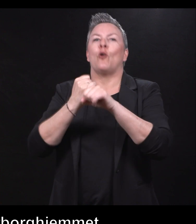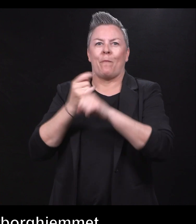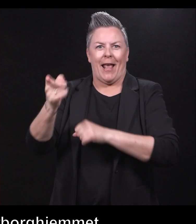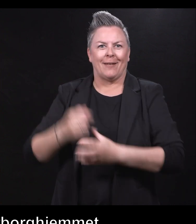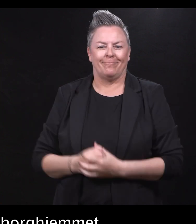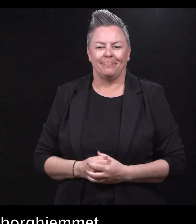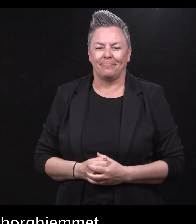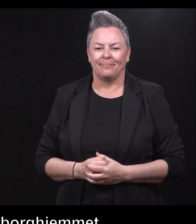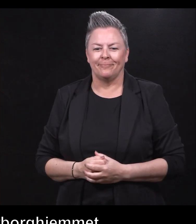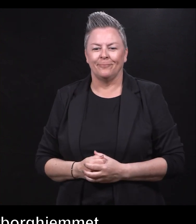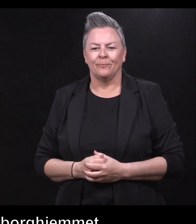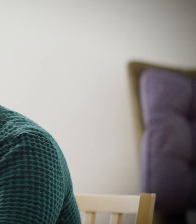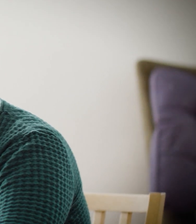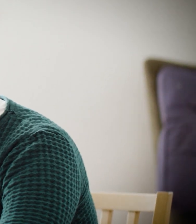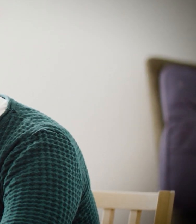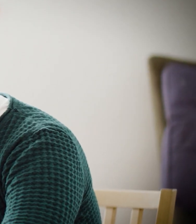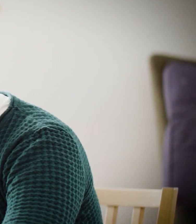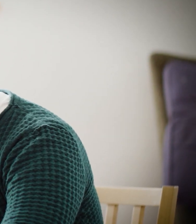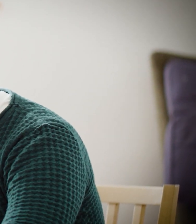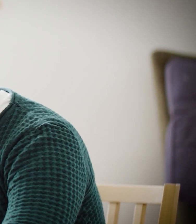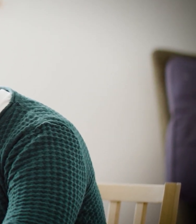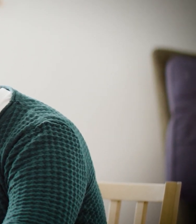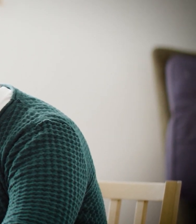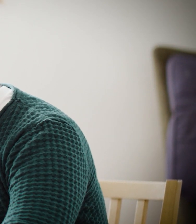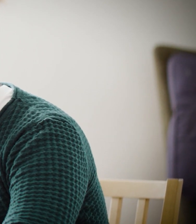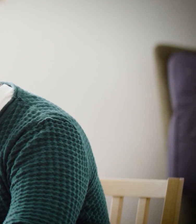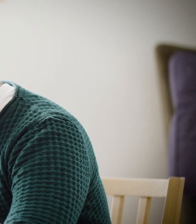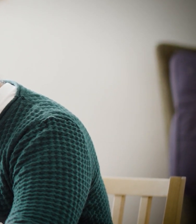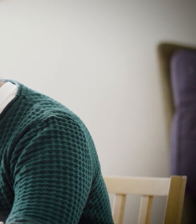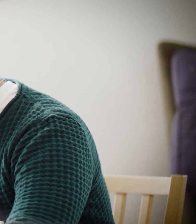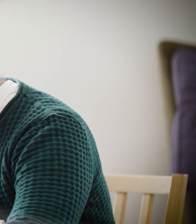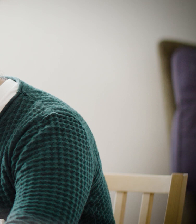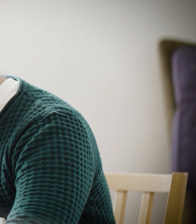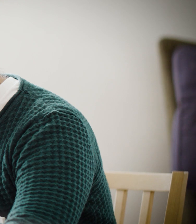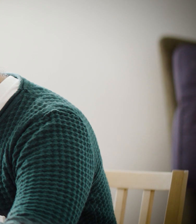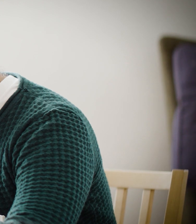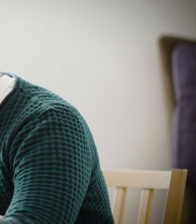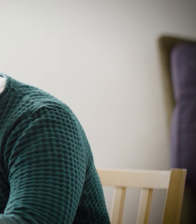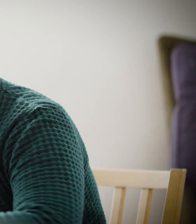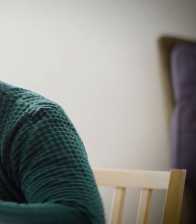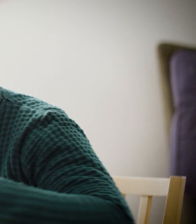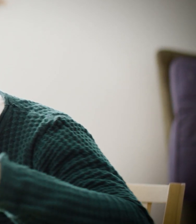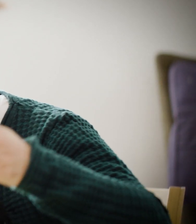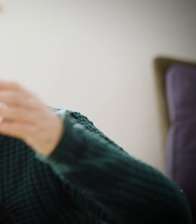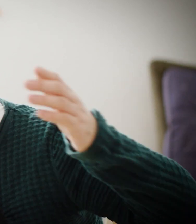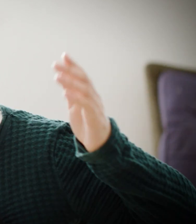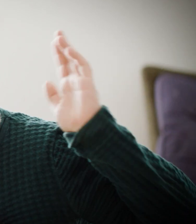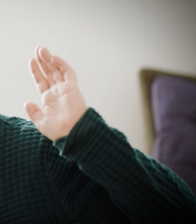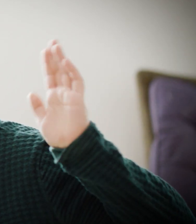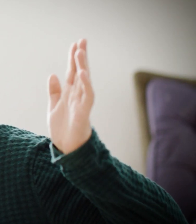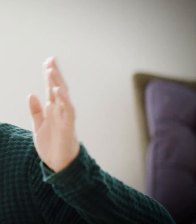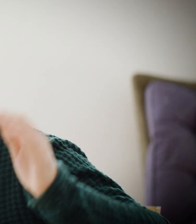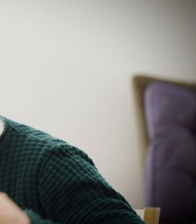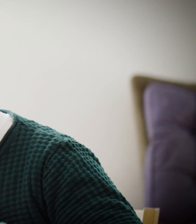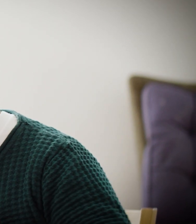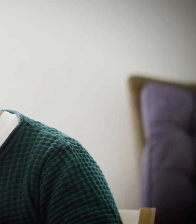Å du store med tid, nå kommer det som jeg tenkte, han vil ha seg en